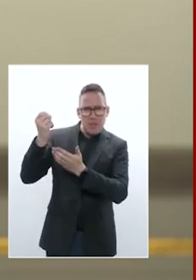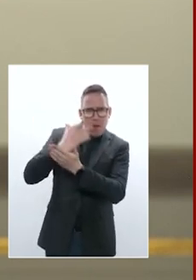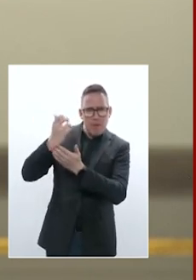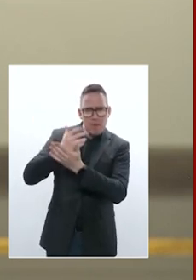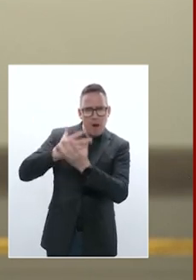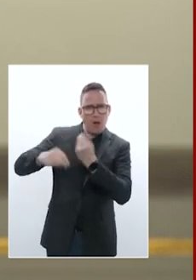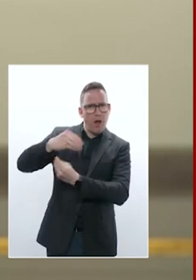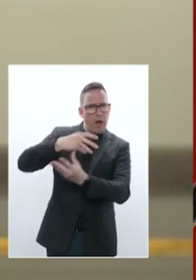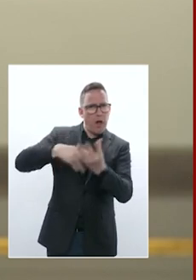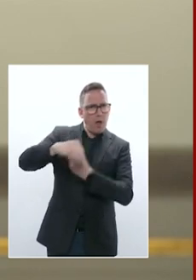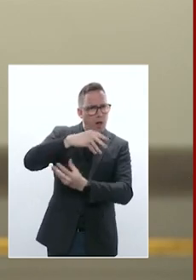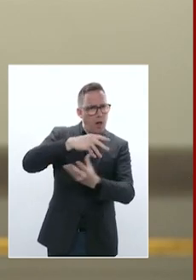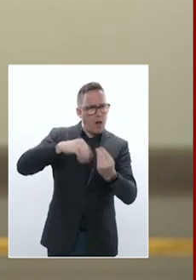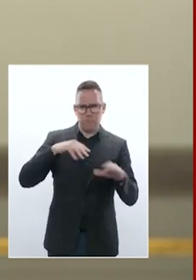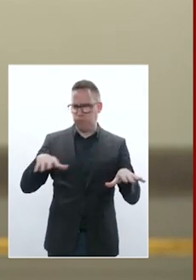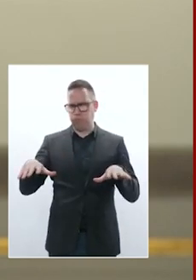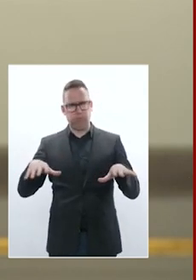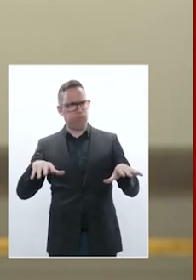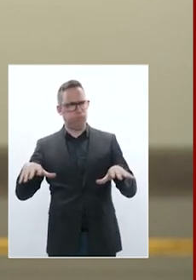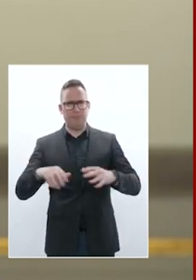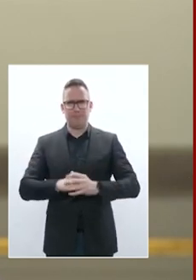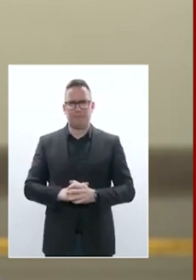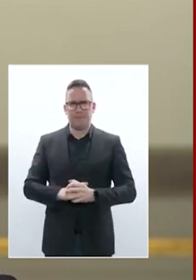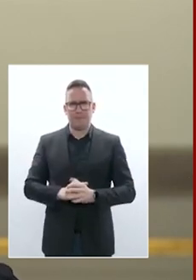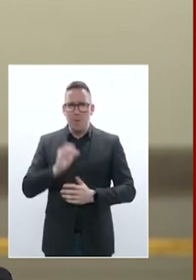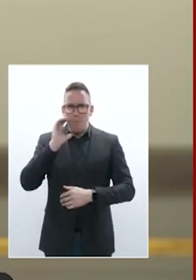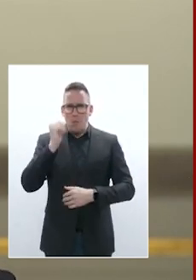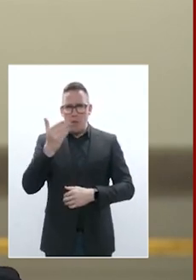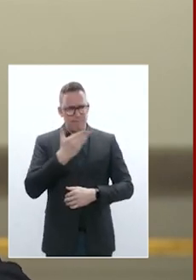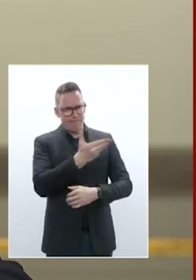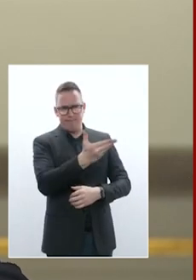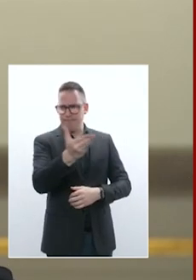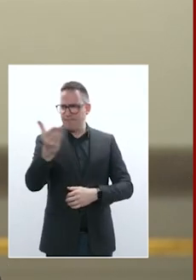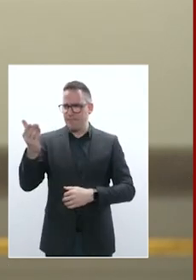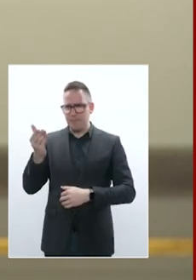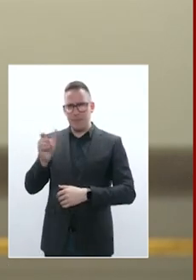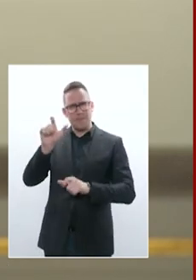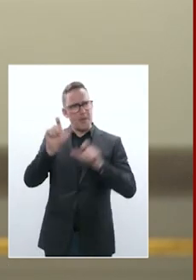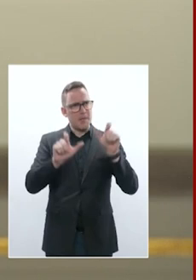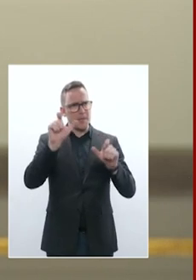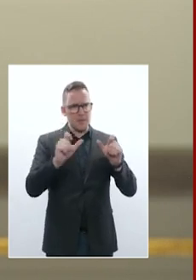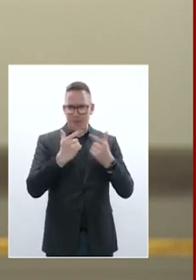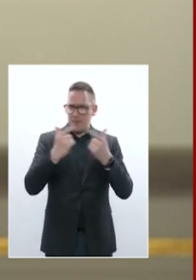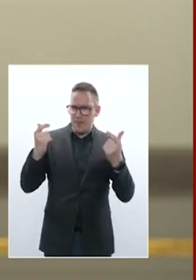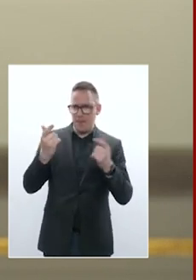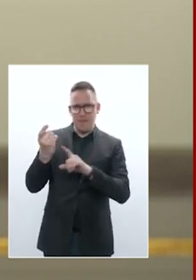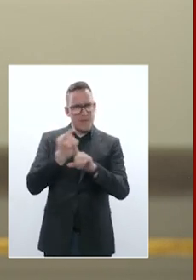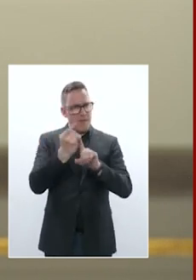représentés autour de cette table ont pu dire, à travers la voix de leurs dirigeants ou de leurs ministres,